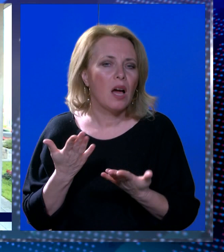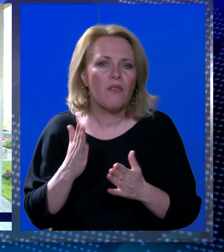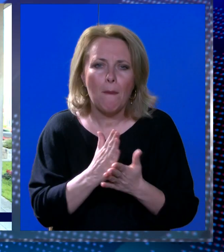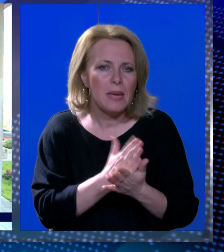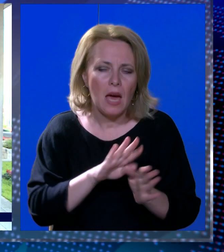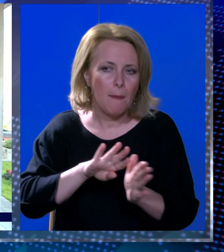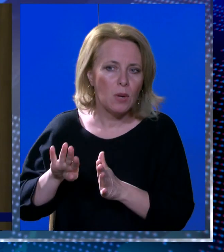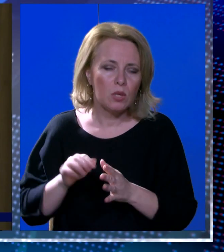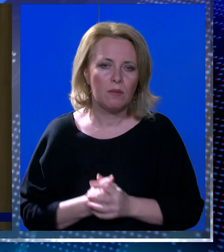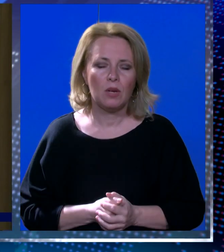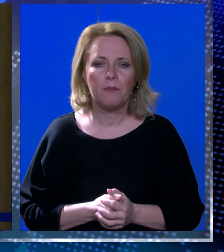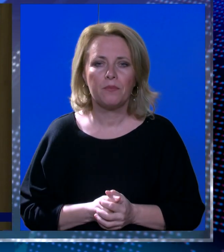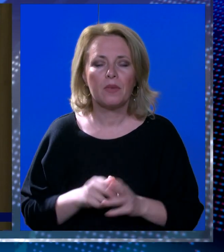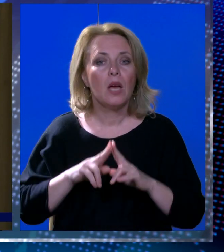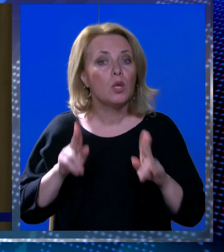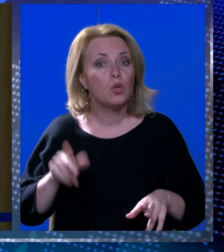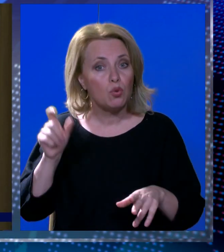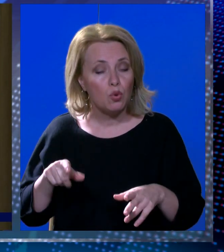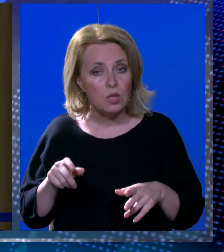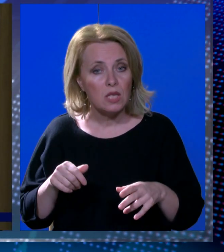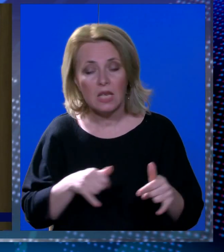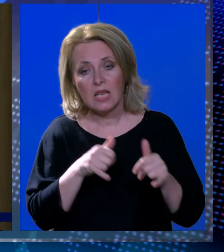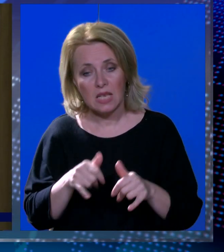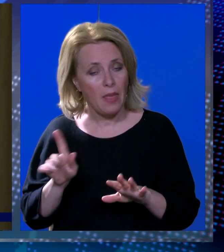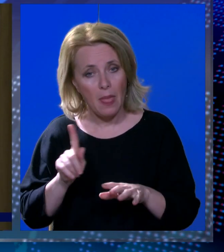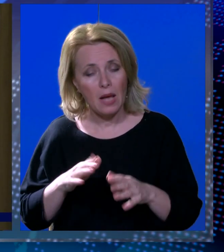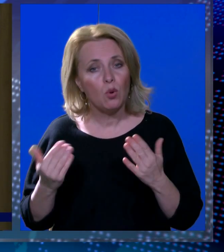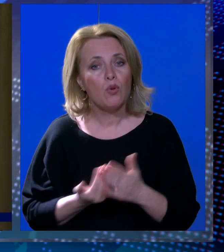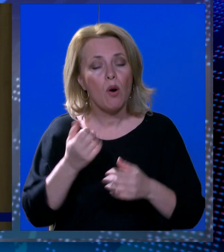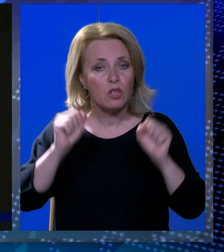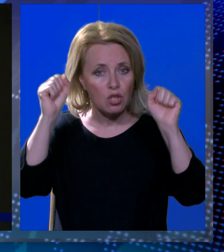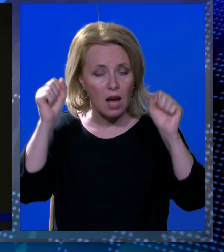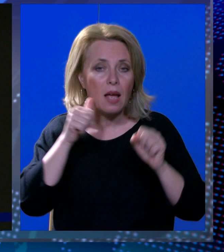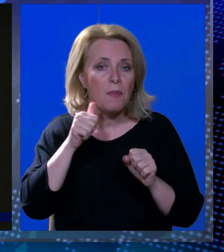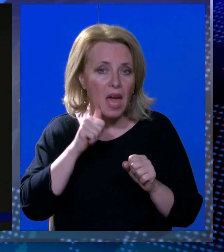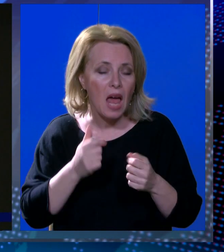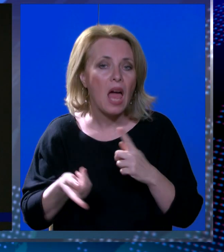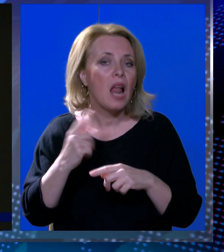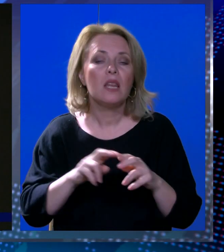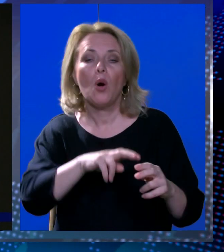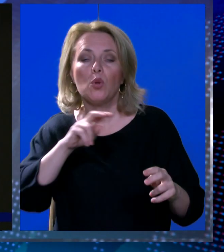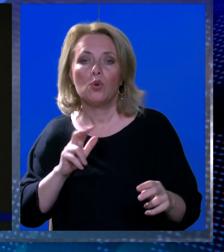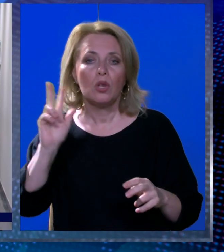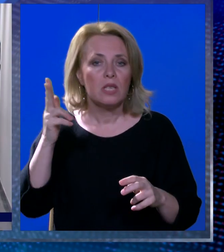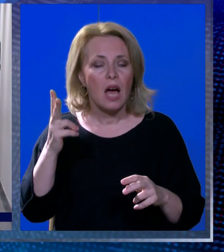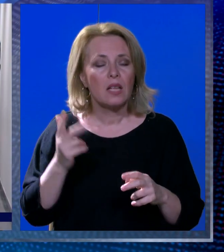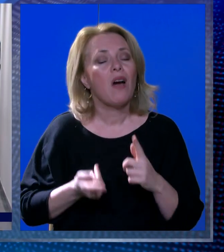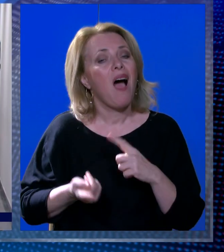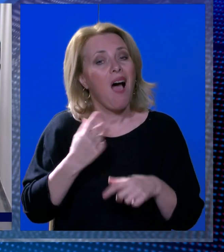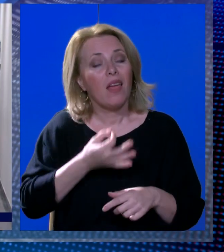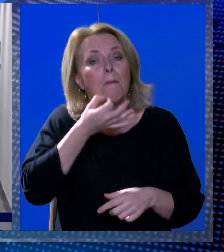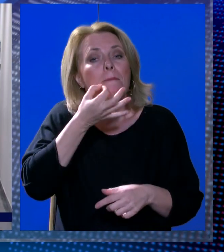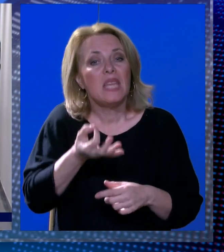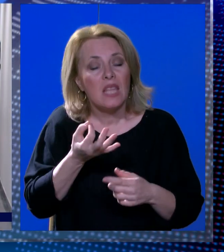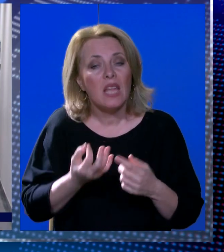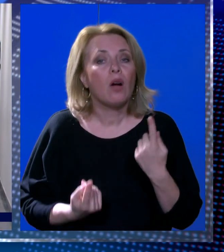neće doći u budućnost. Sudci dakle, bar za sada ne idu u novi bijeli štrajk, no od svojih zahtjeva ne odustaju. No postavlja se